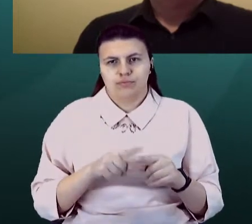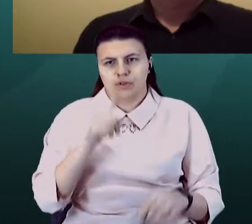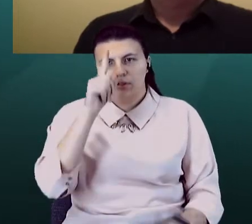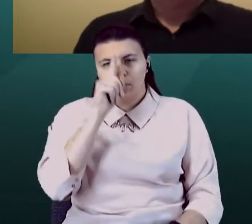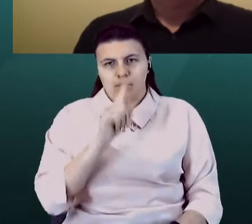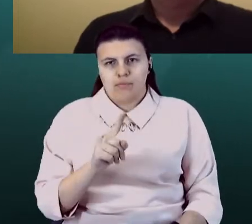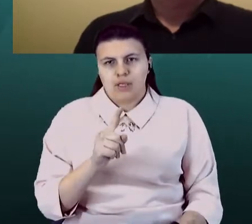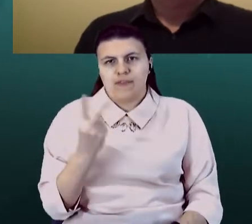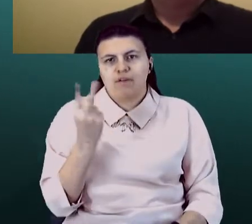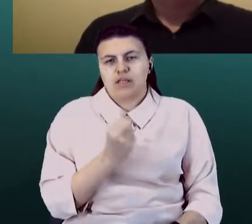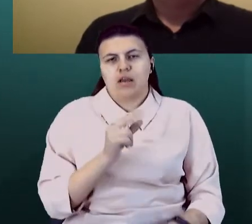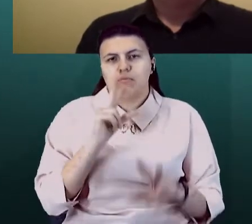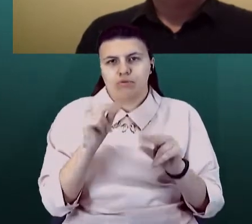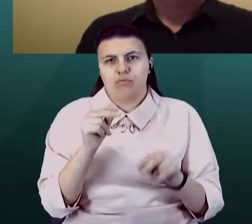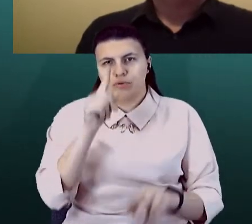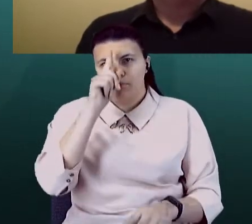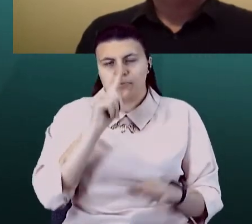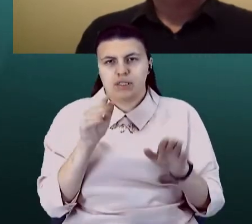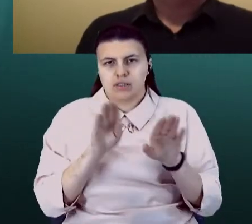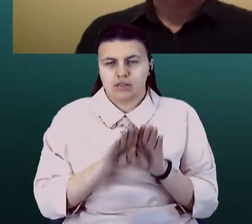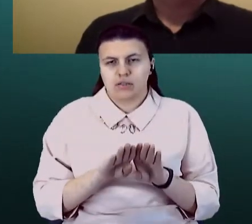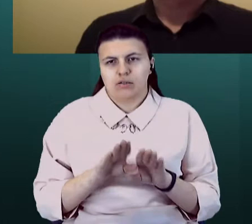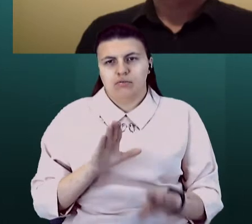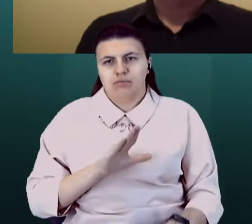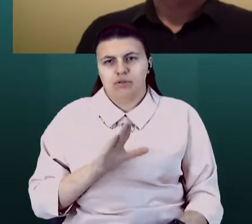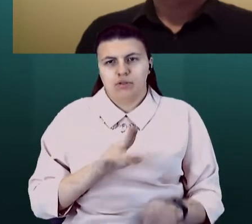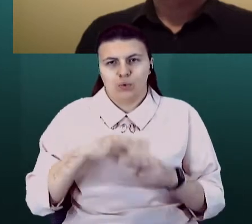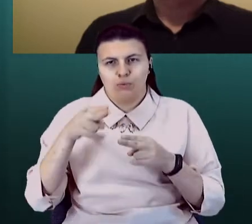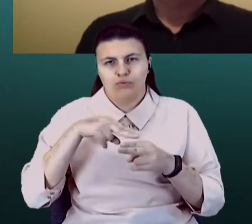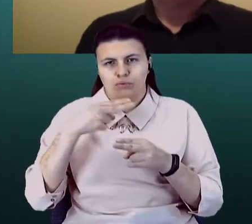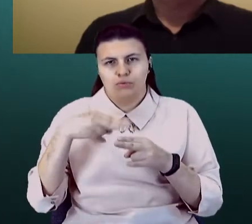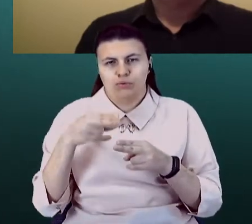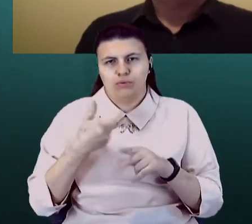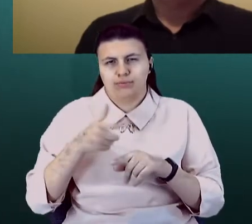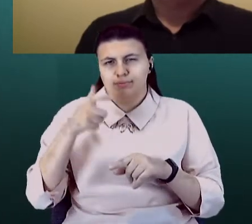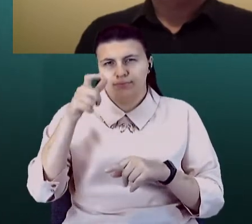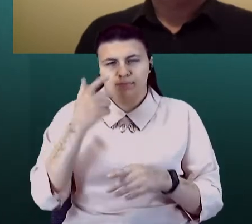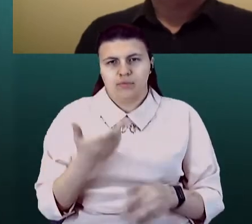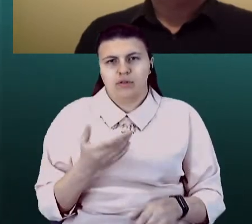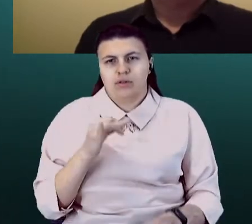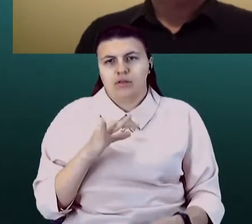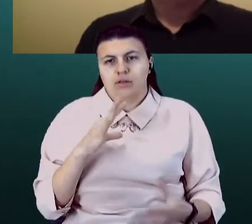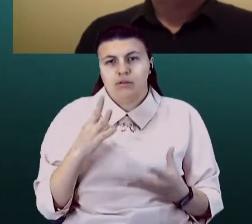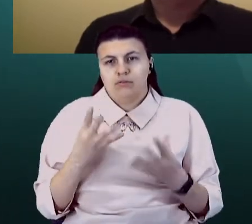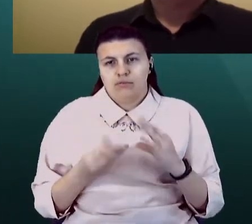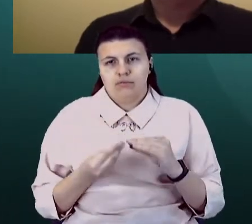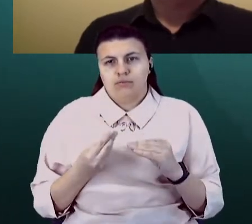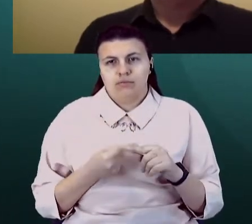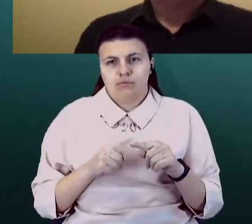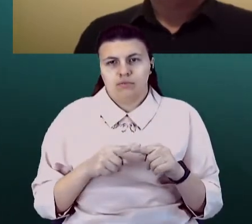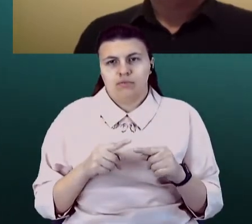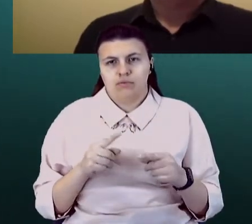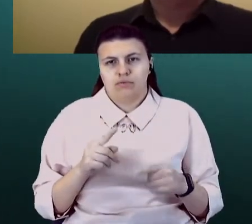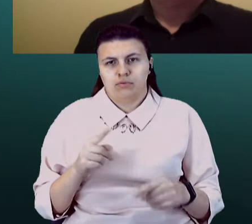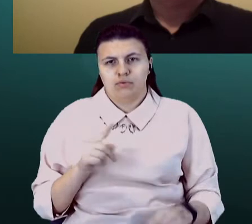то зараз, в принципі, це в рівні з прощим годом, в Росіки, це вирішується